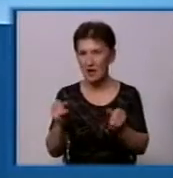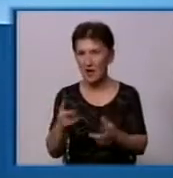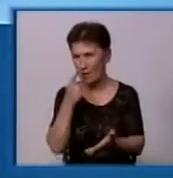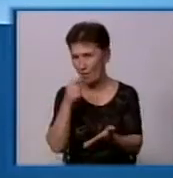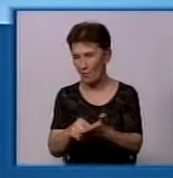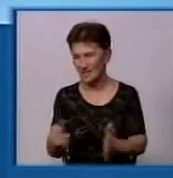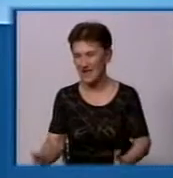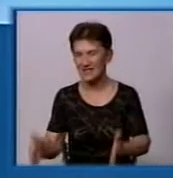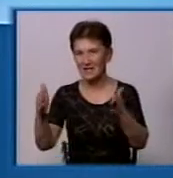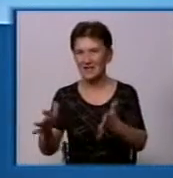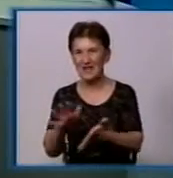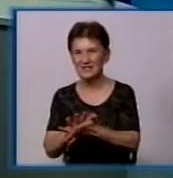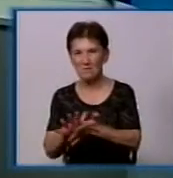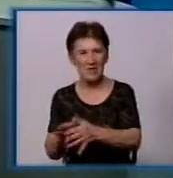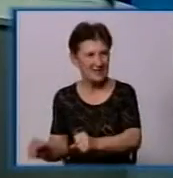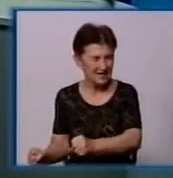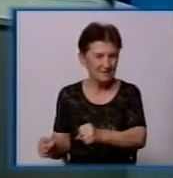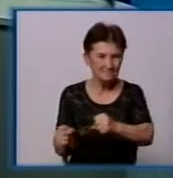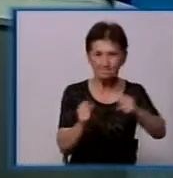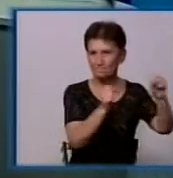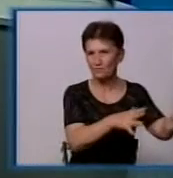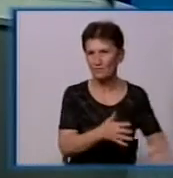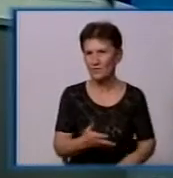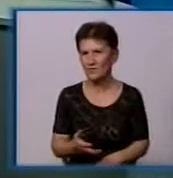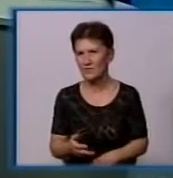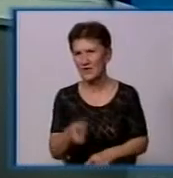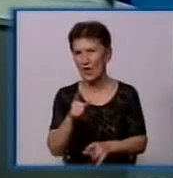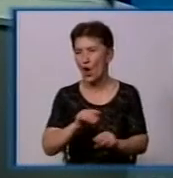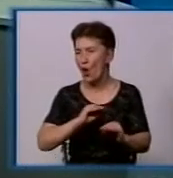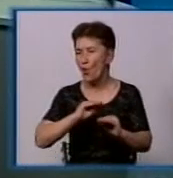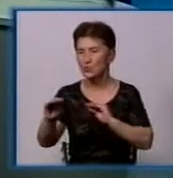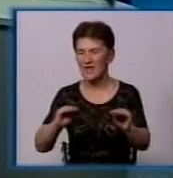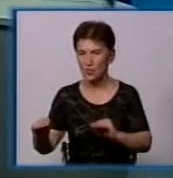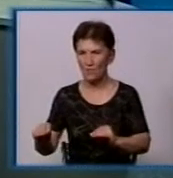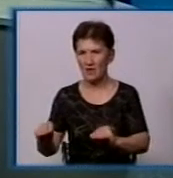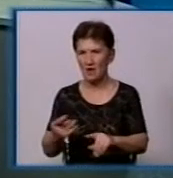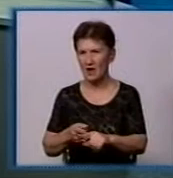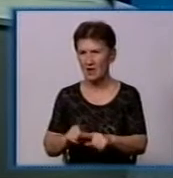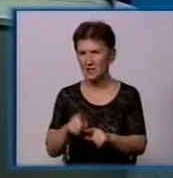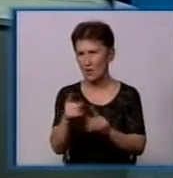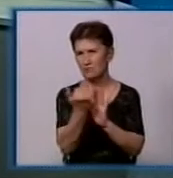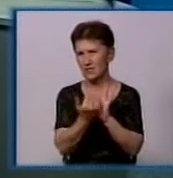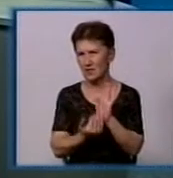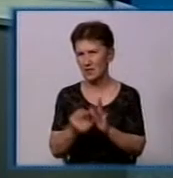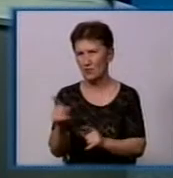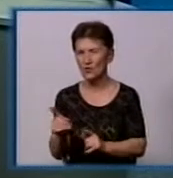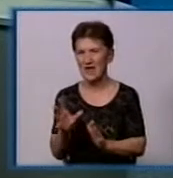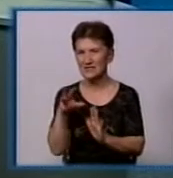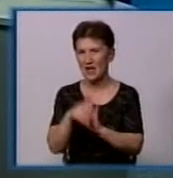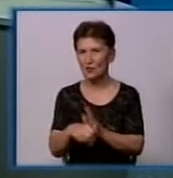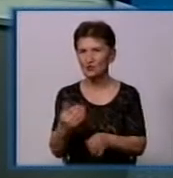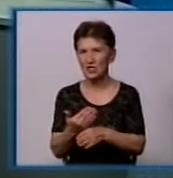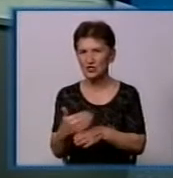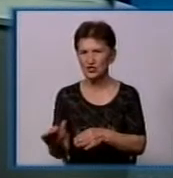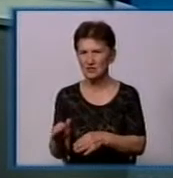на сміттєзлавище? Від установка контейнерів це інвестиційна програма. Вона заложена частично в